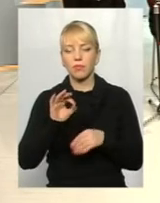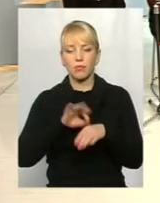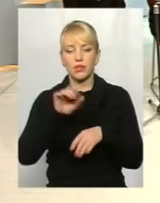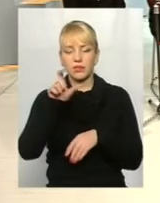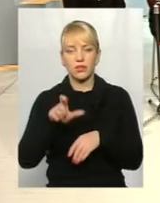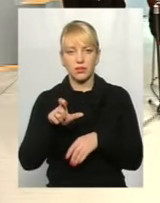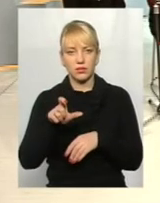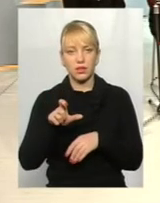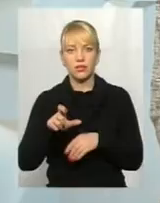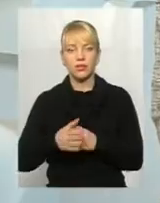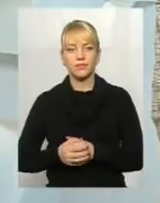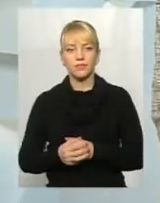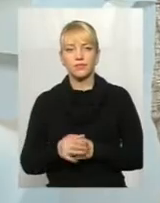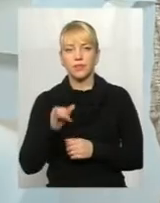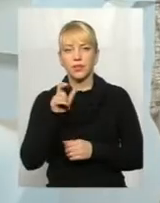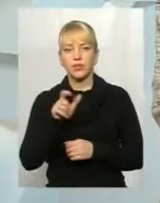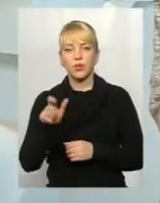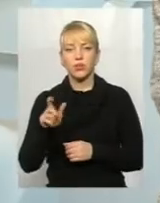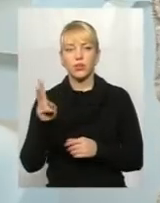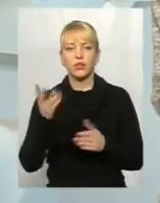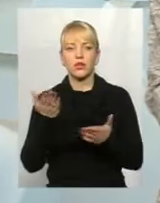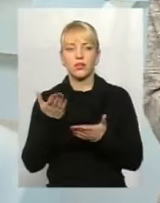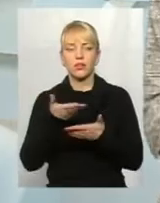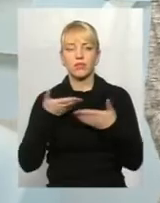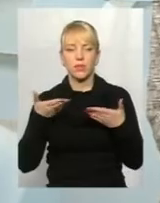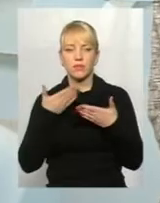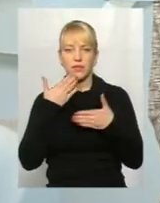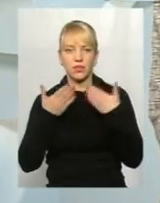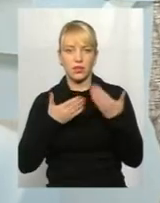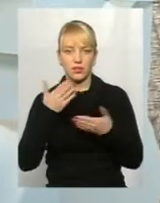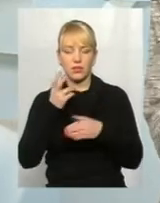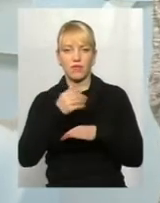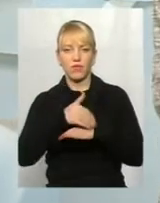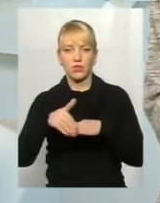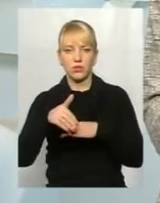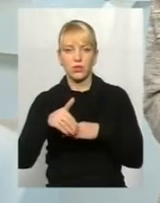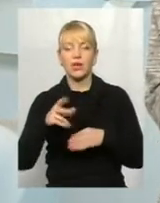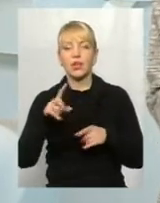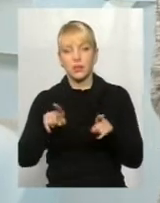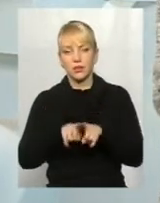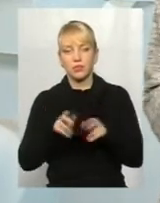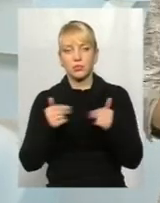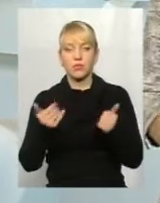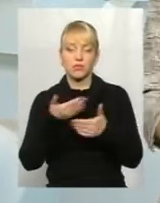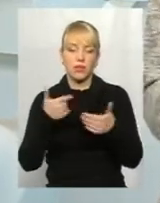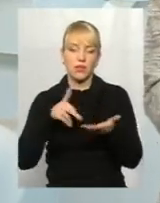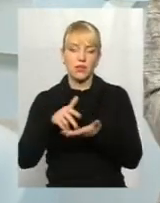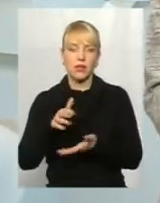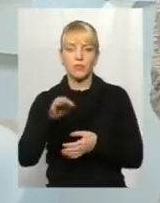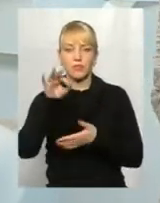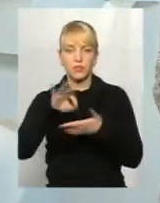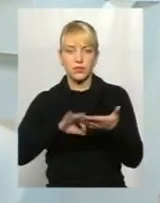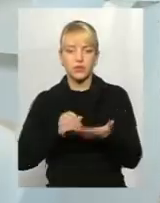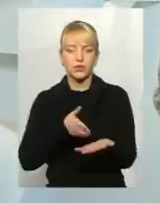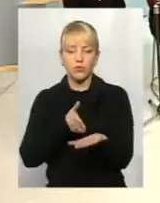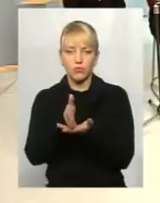І люди, до яких ми зверталися на вулицях, теж підтвердують, ми йдемо відразу до